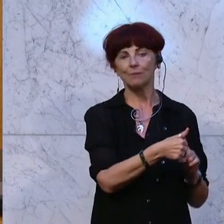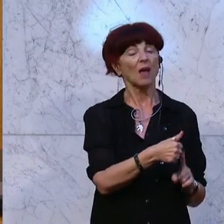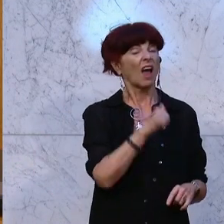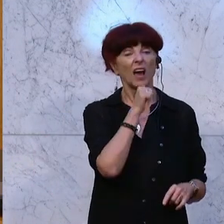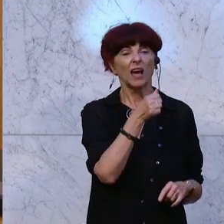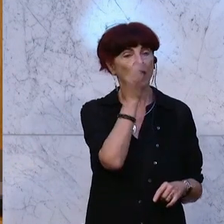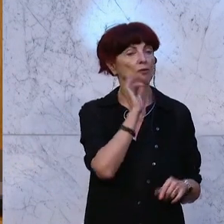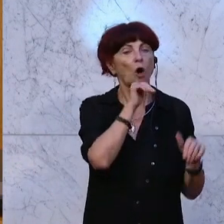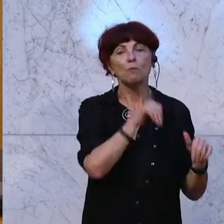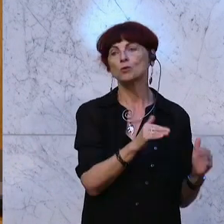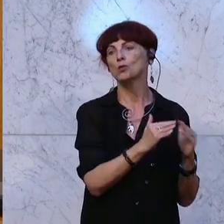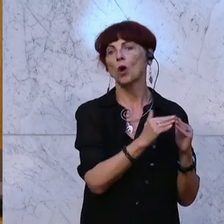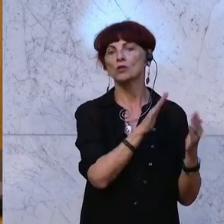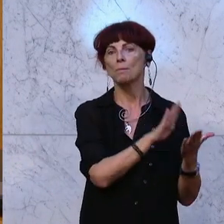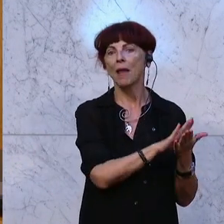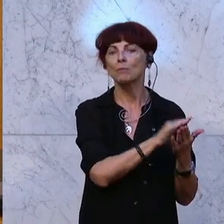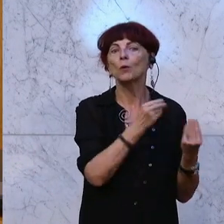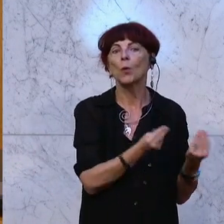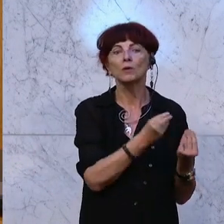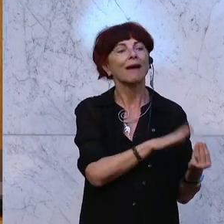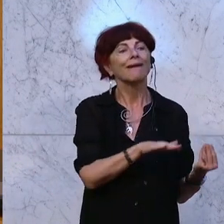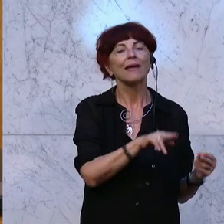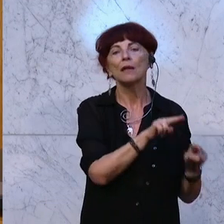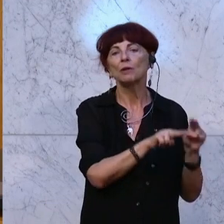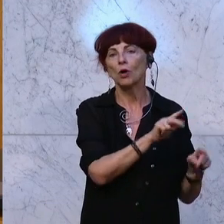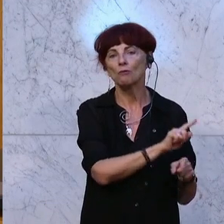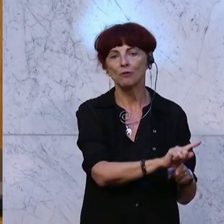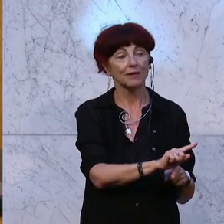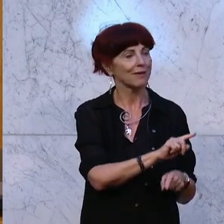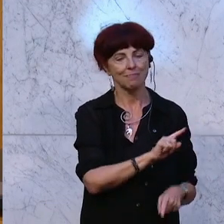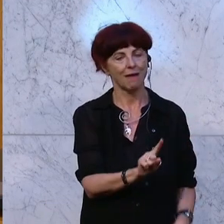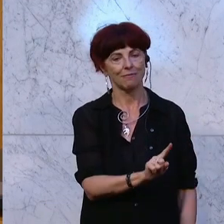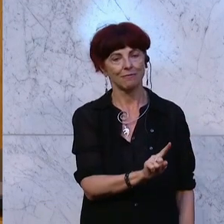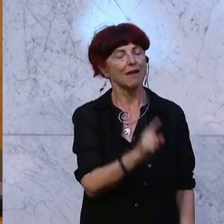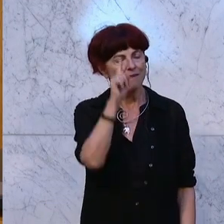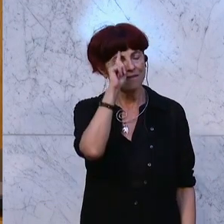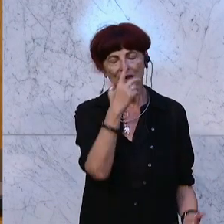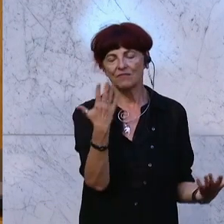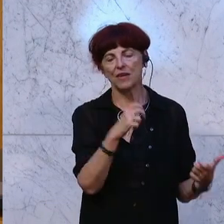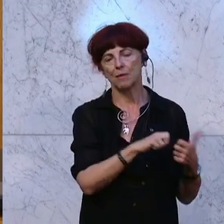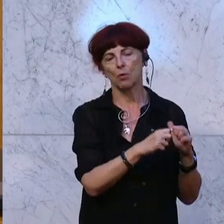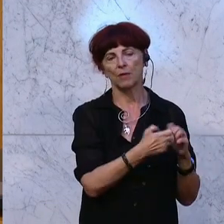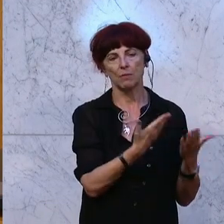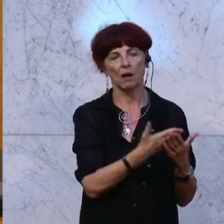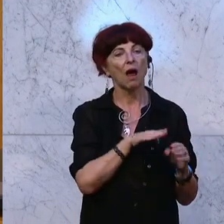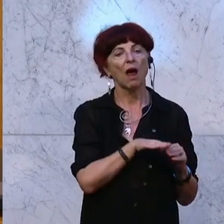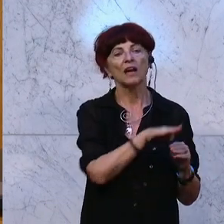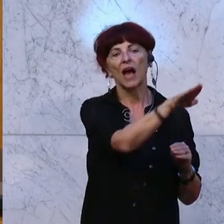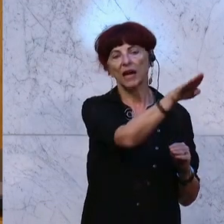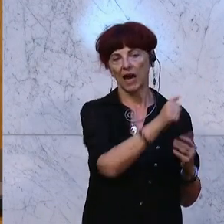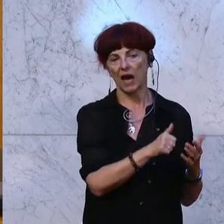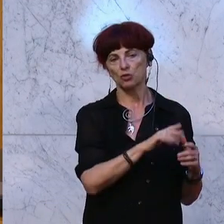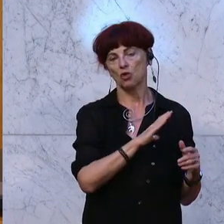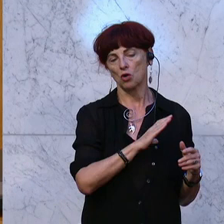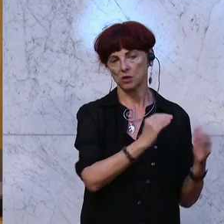Hause bleiben müssen, weil sie keinen Betreuungsplatz hat. Denn wir wissen alle, welche Probleme das nach sich zieht. Mangelnde Karriereaufstiegsmöglichkeiten,